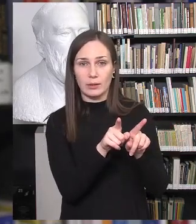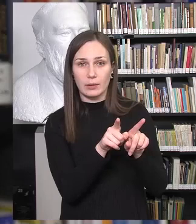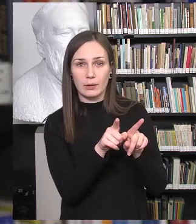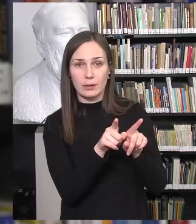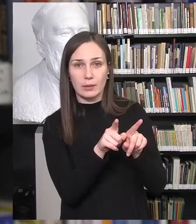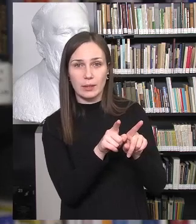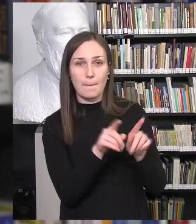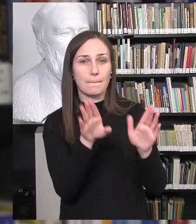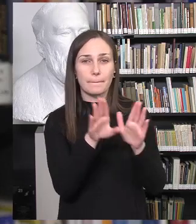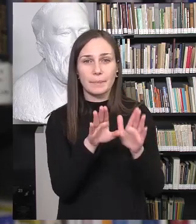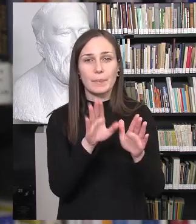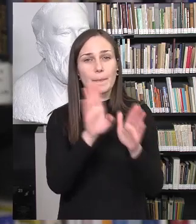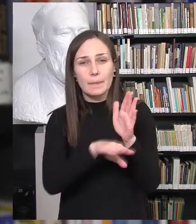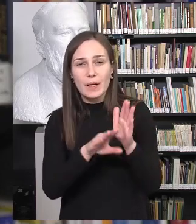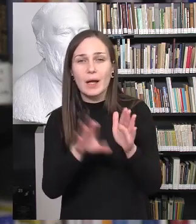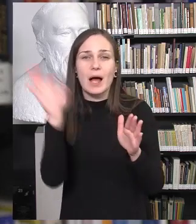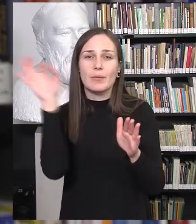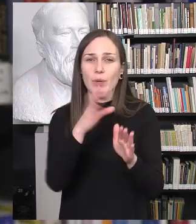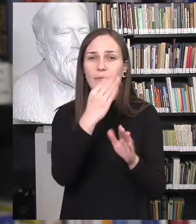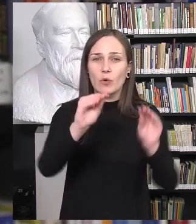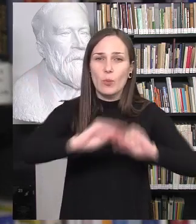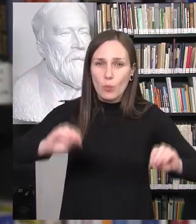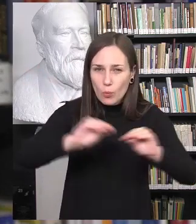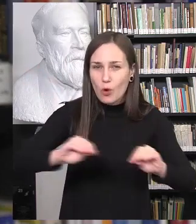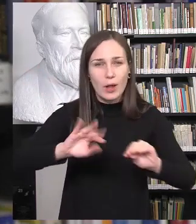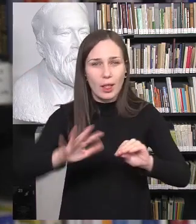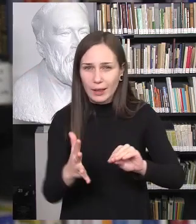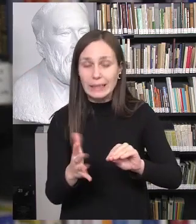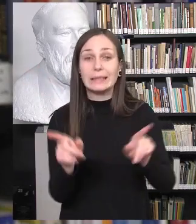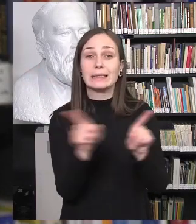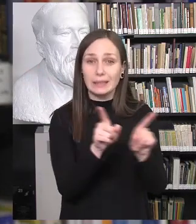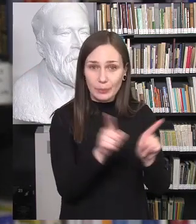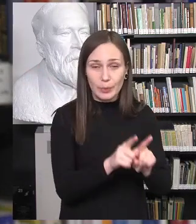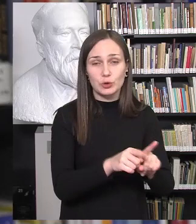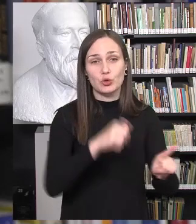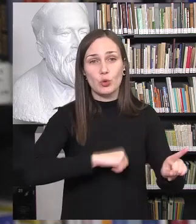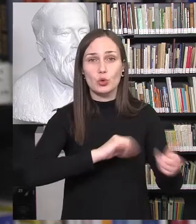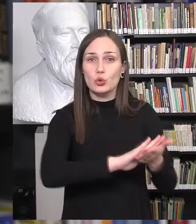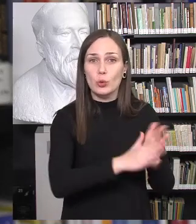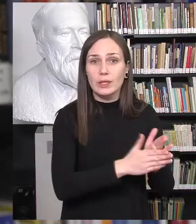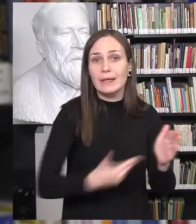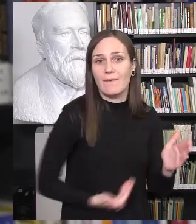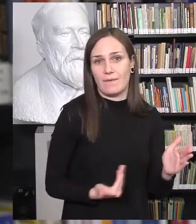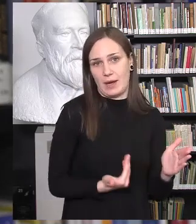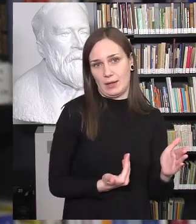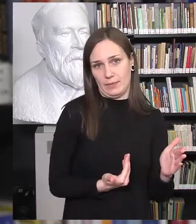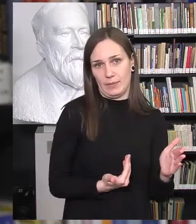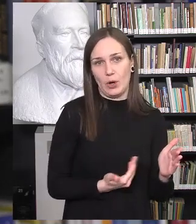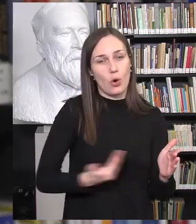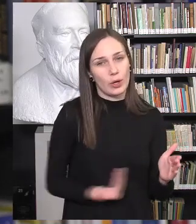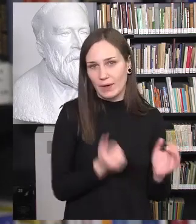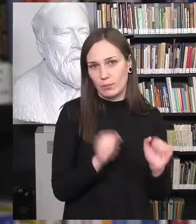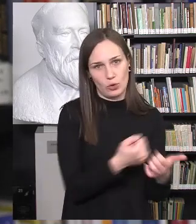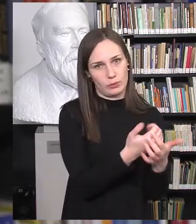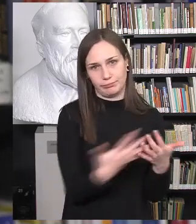kietieji dalykai dėstomi ir mokomi, bet kad būtų žmogus ruošiamas gyvenimo, jo gyvenimas yra labai vairus.